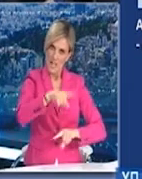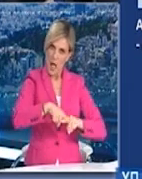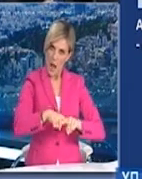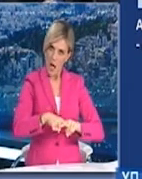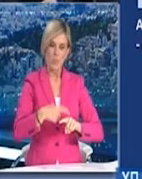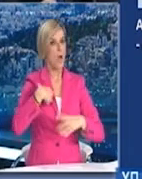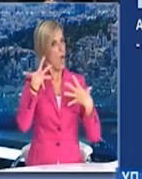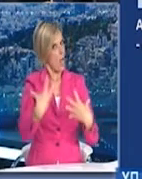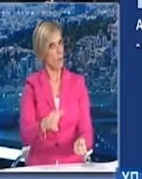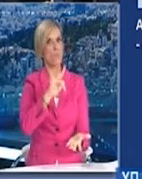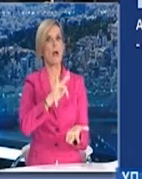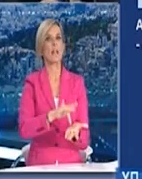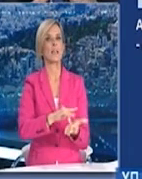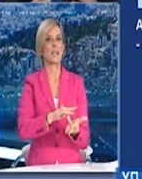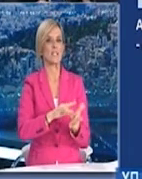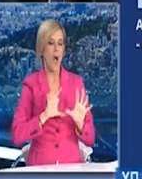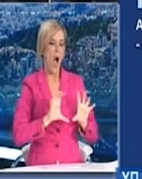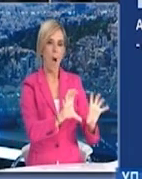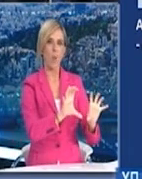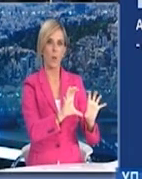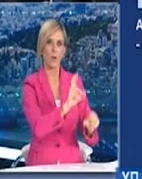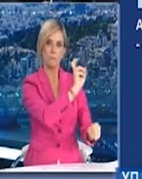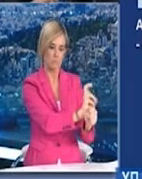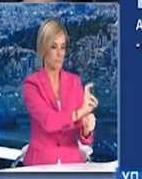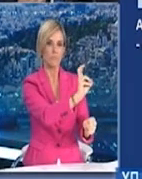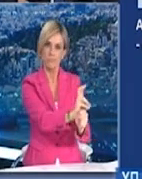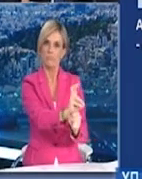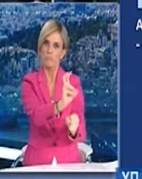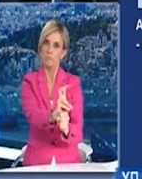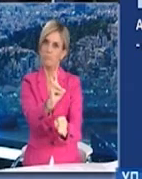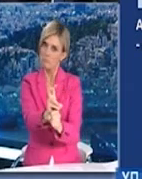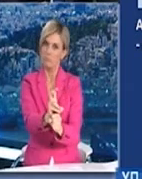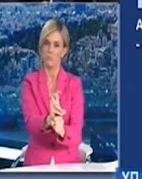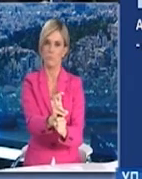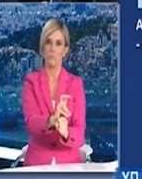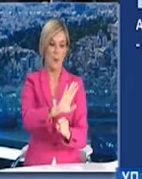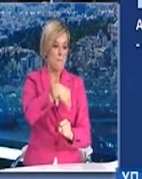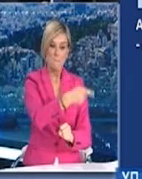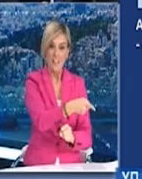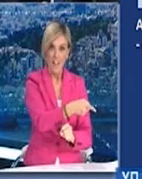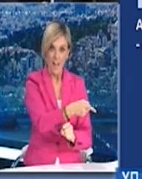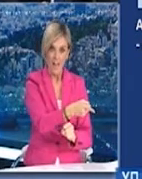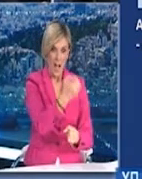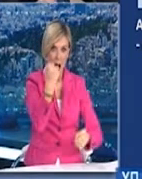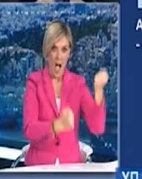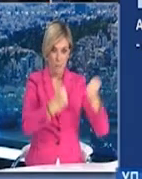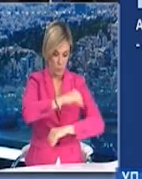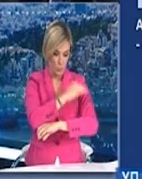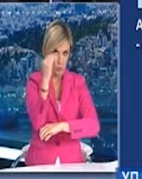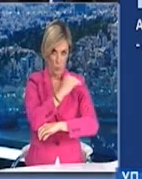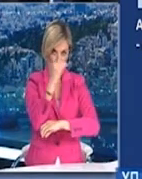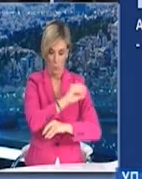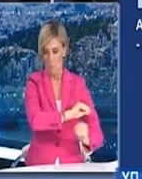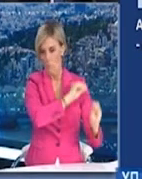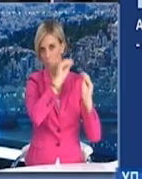σε ολόκληρη την χώρα, όπου υπολογίζεται ότι θα εμβολιάζονται 2.117.440 πολίτες το μήνα. Στα